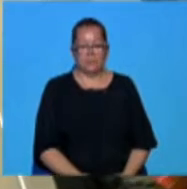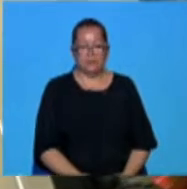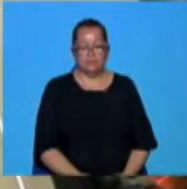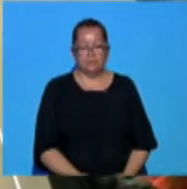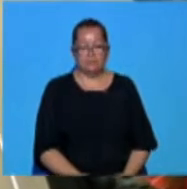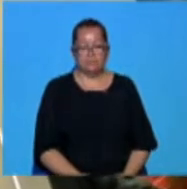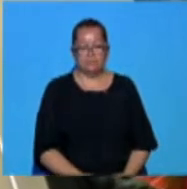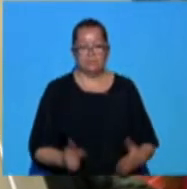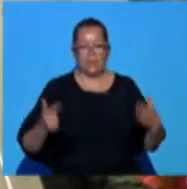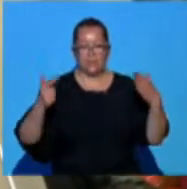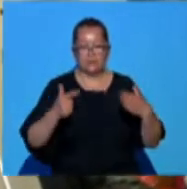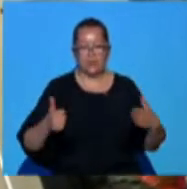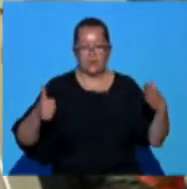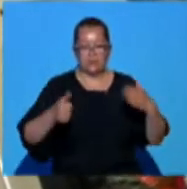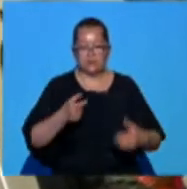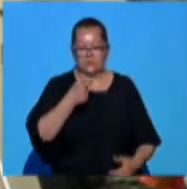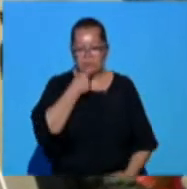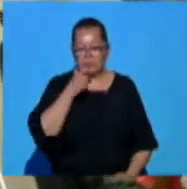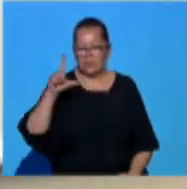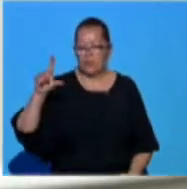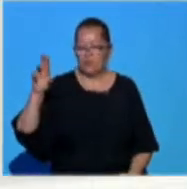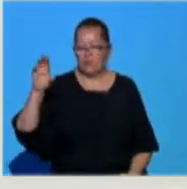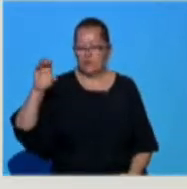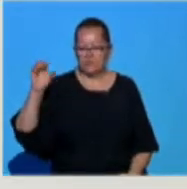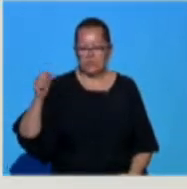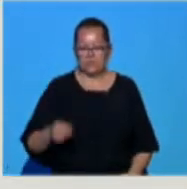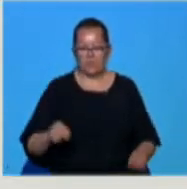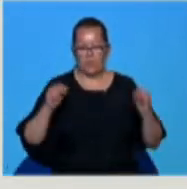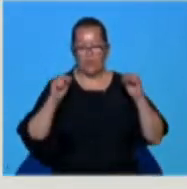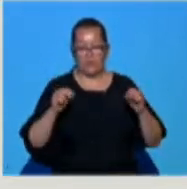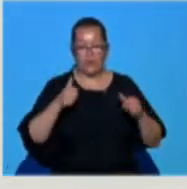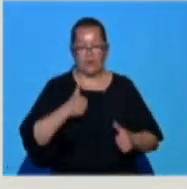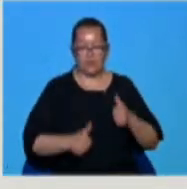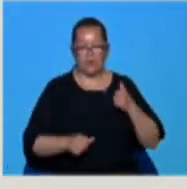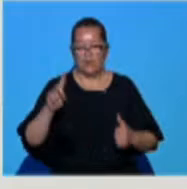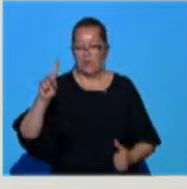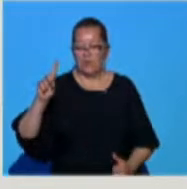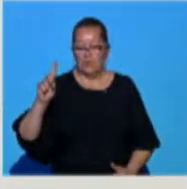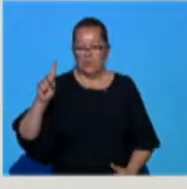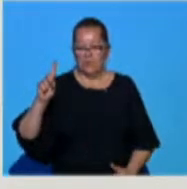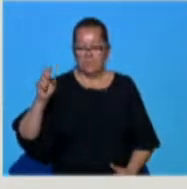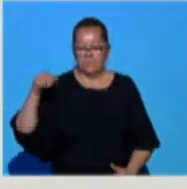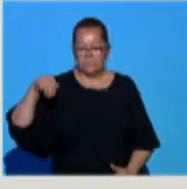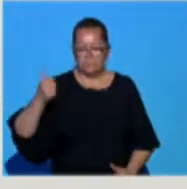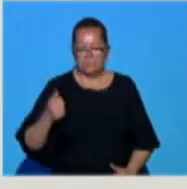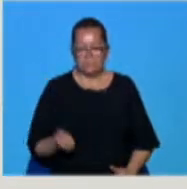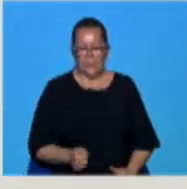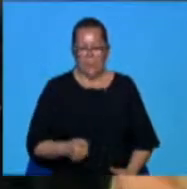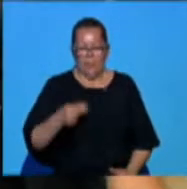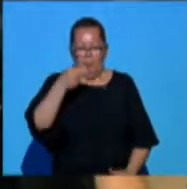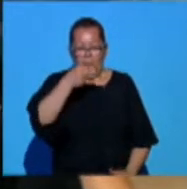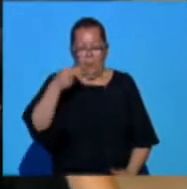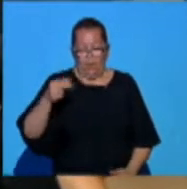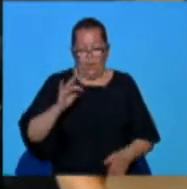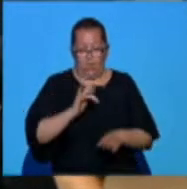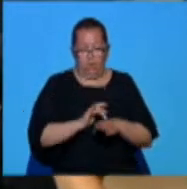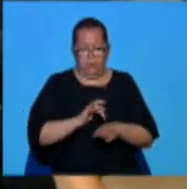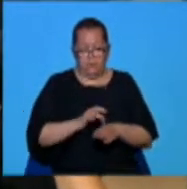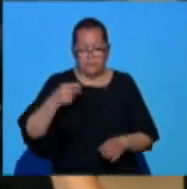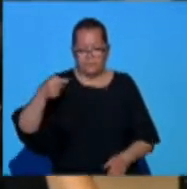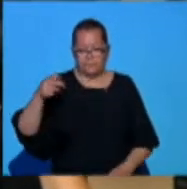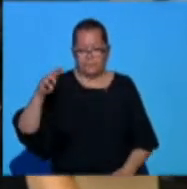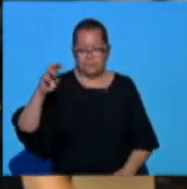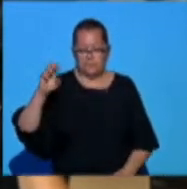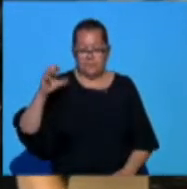În vârstă de 76 de ani, Mircea Lucescu, antrenorul celor de la Dinamo Chiev, a primit titlul de doctor honoris cauza din